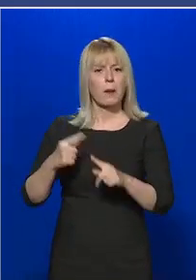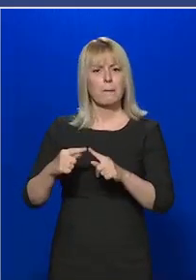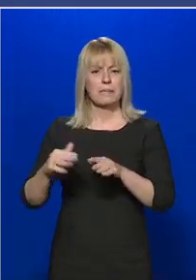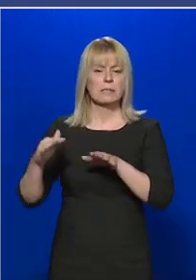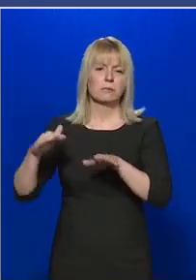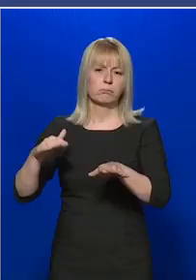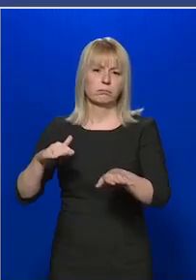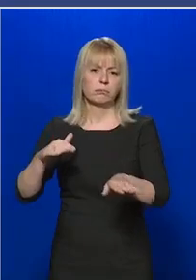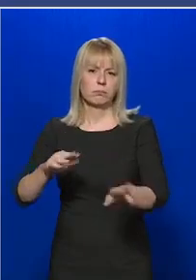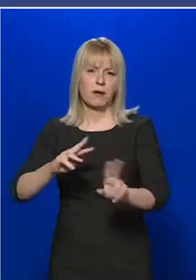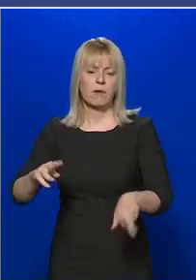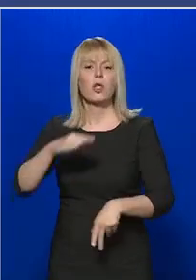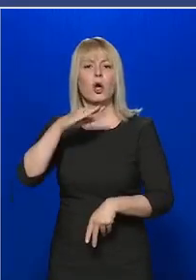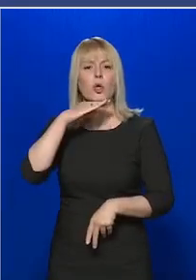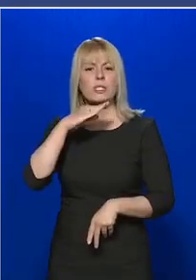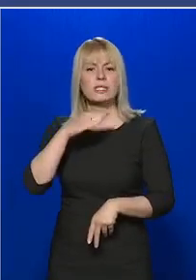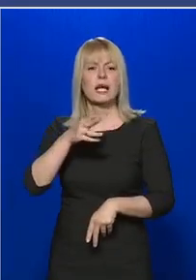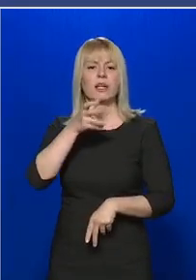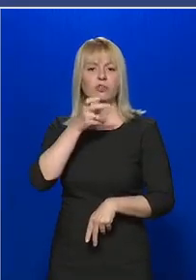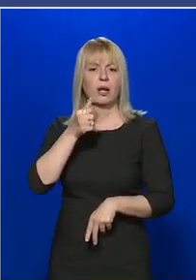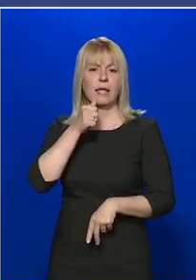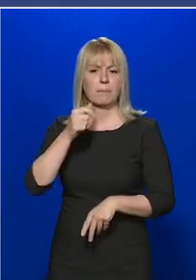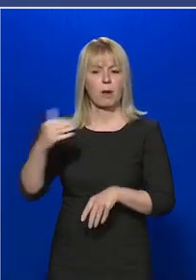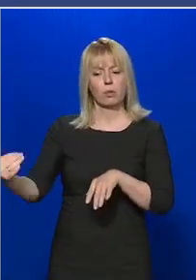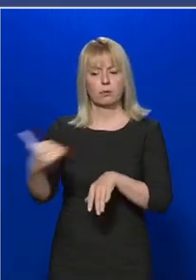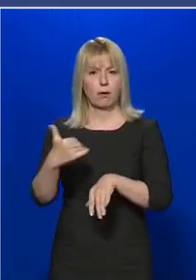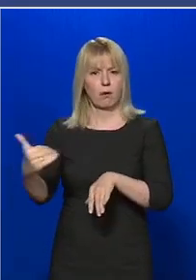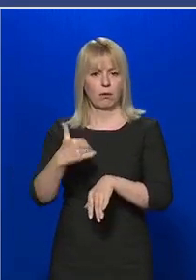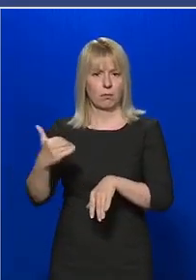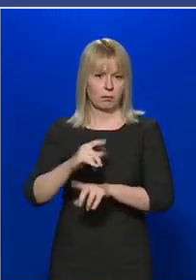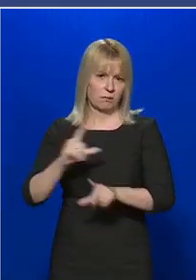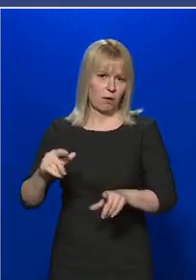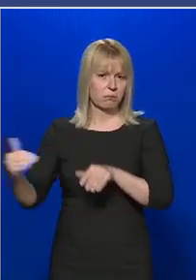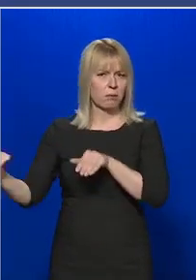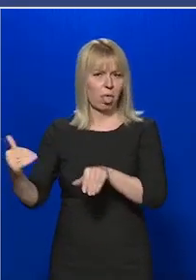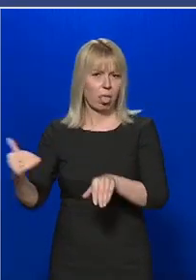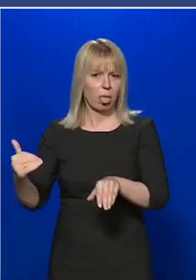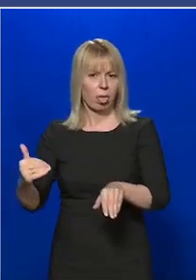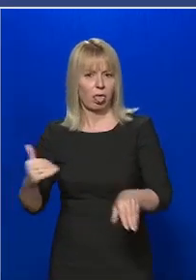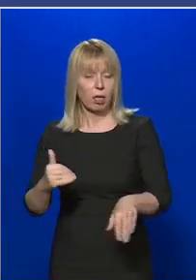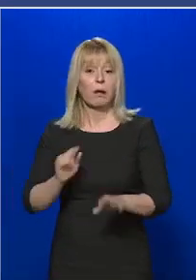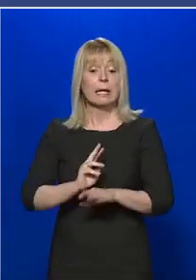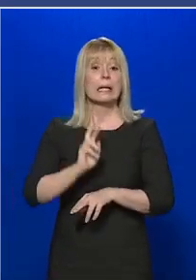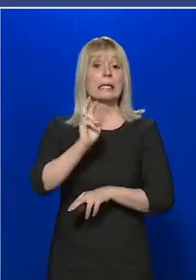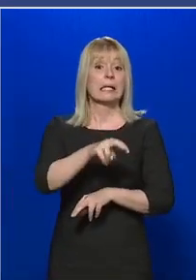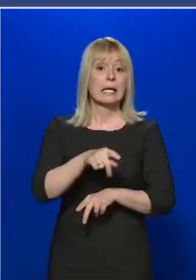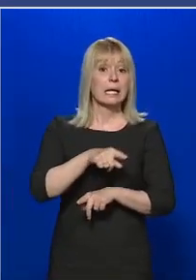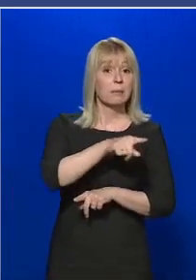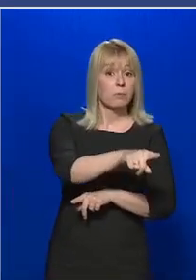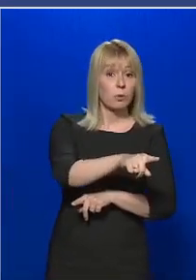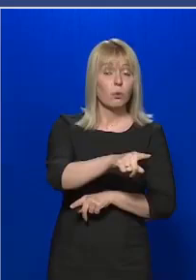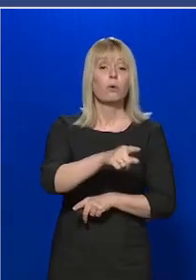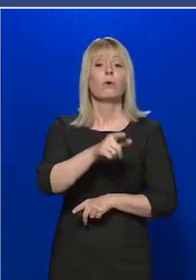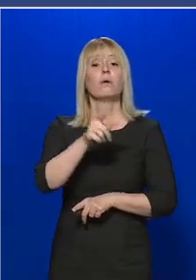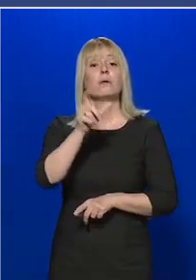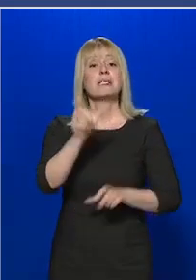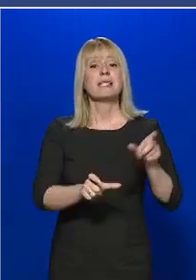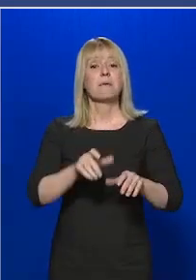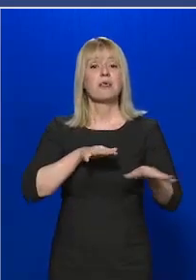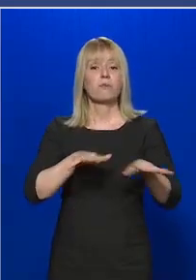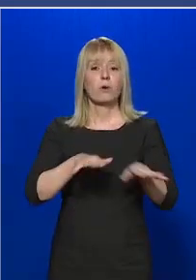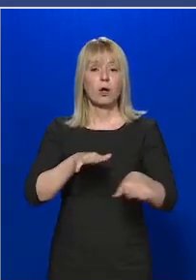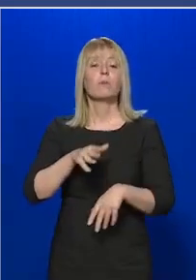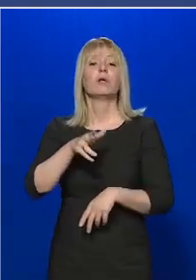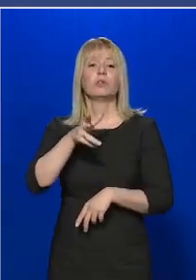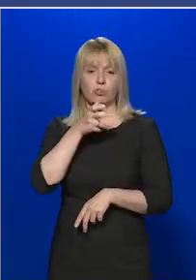fennakadás, röszke és csanátpalota átkelőhelyek vonatkozásában, míg a kilépő oldal tekintetében a személyforgalomban szintén